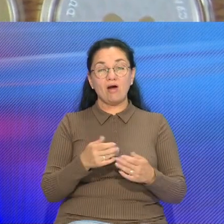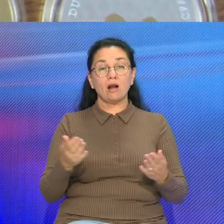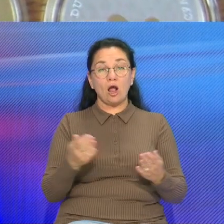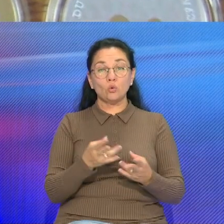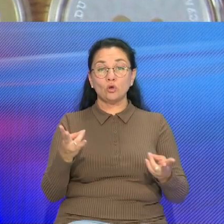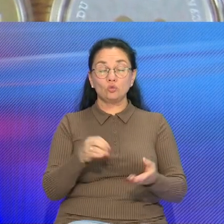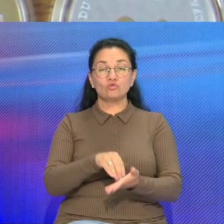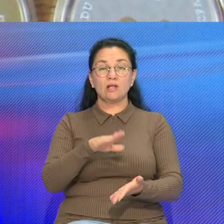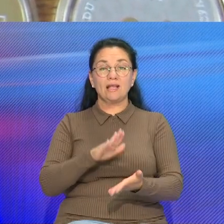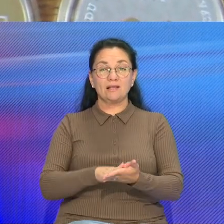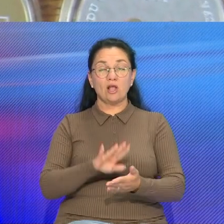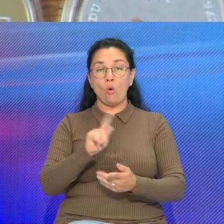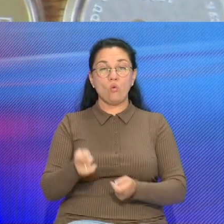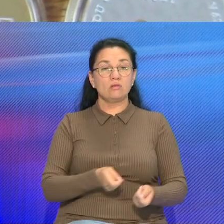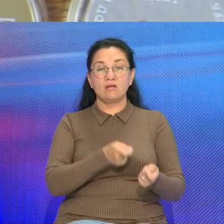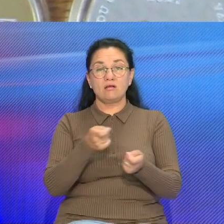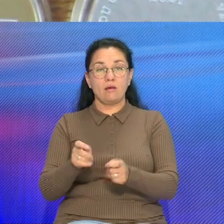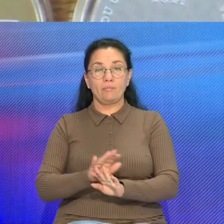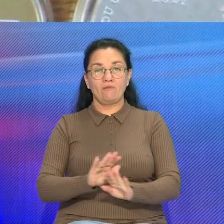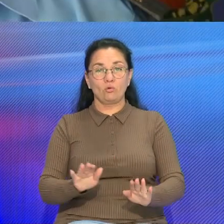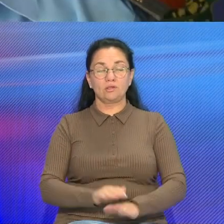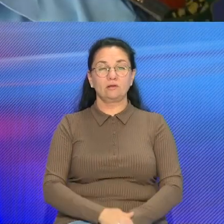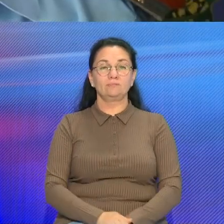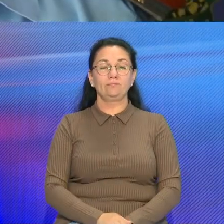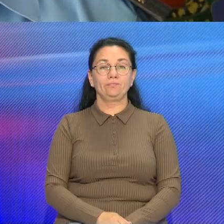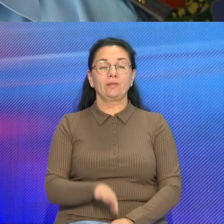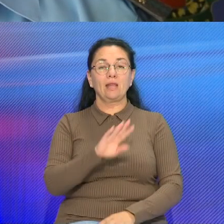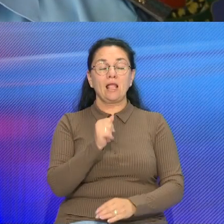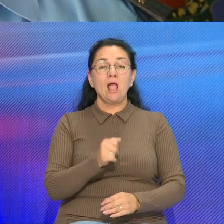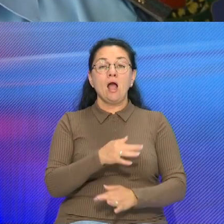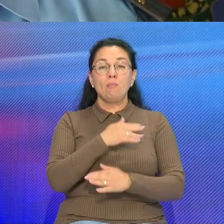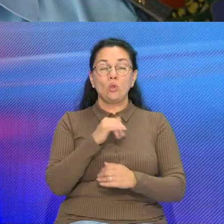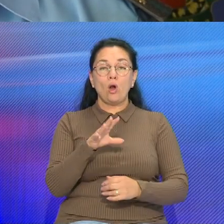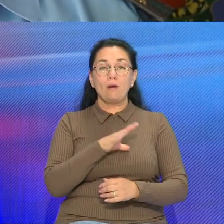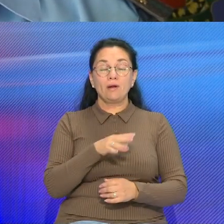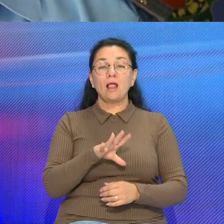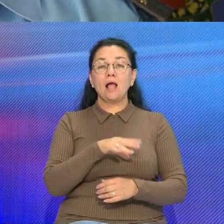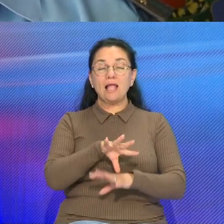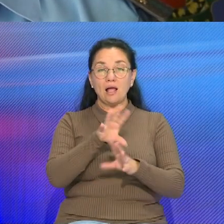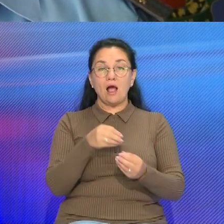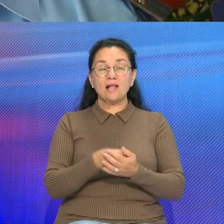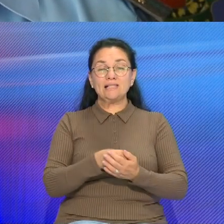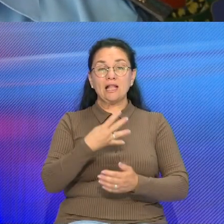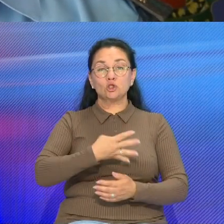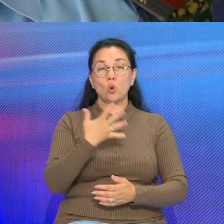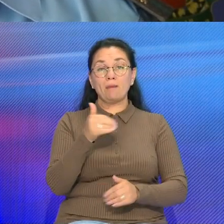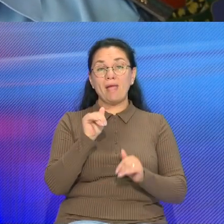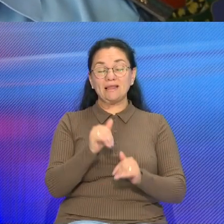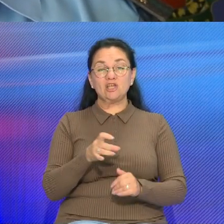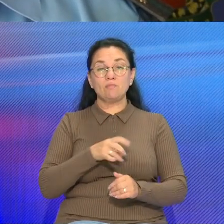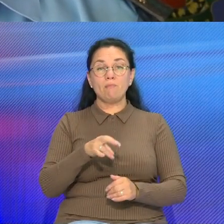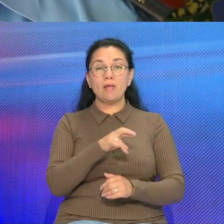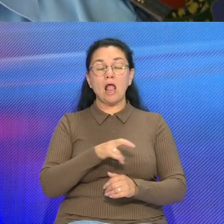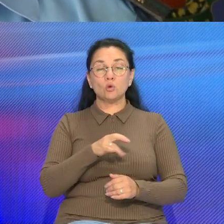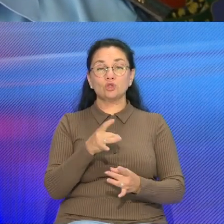декларованню, ён не перавозіць Стоимость монет оценена в 45 тысяч беларуских рублей Гражданін